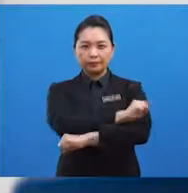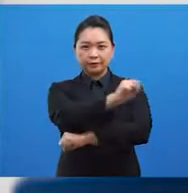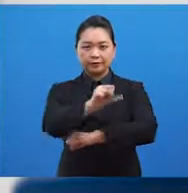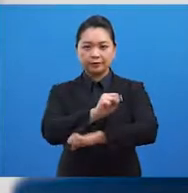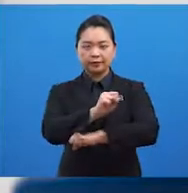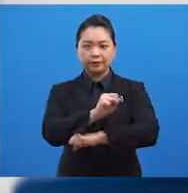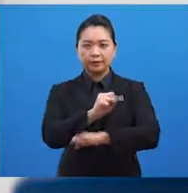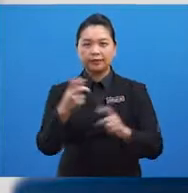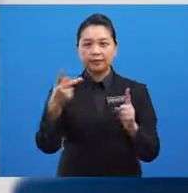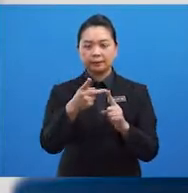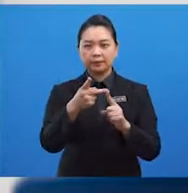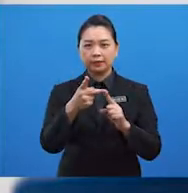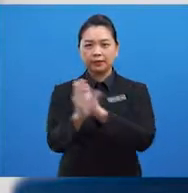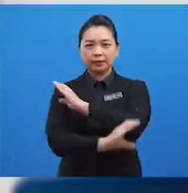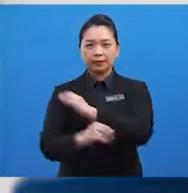Ketiga,